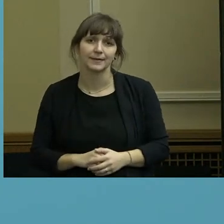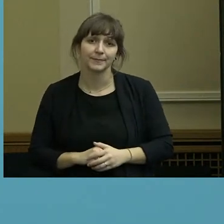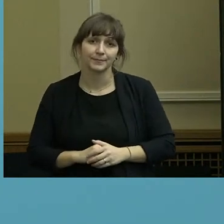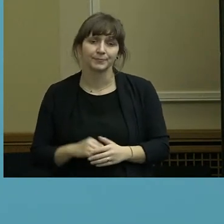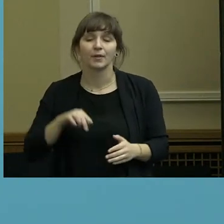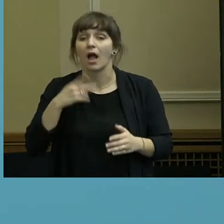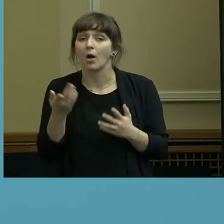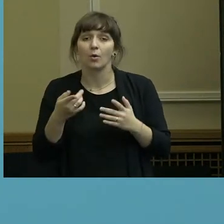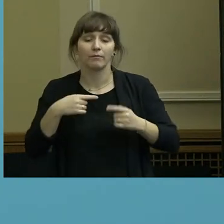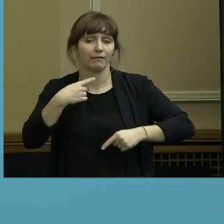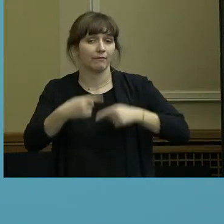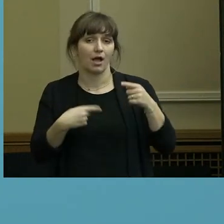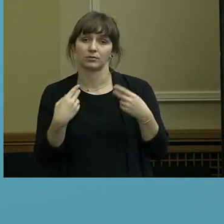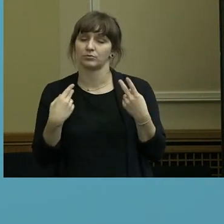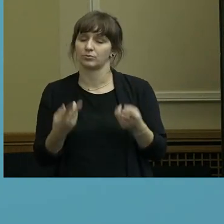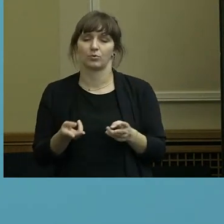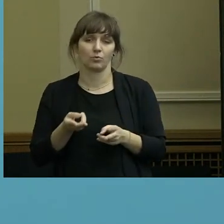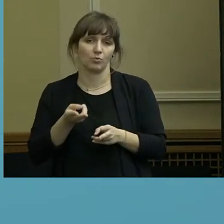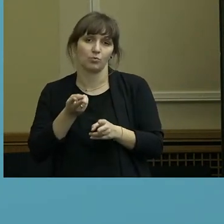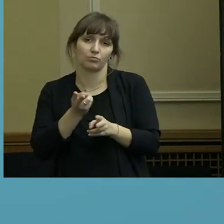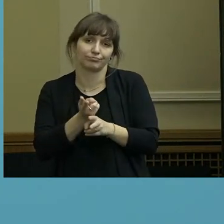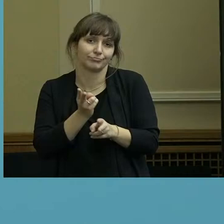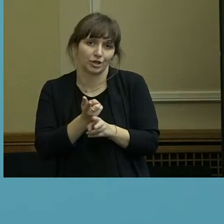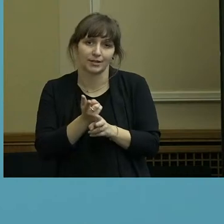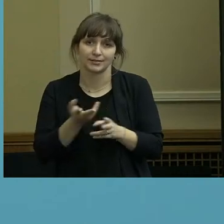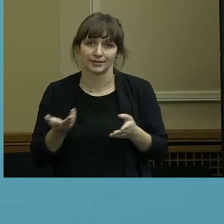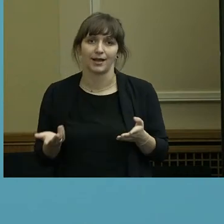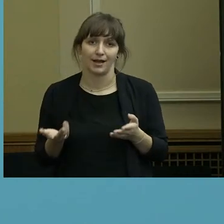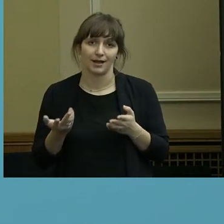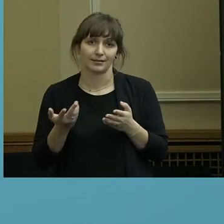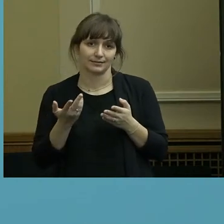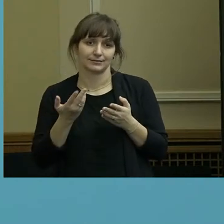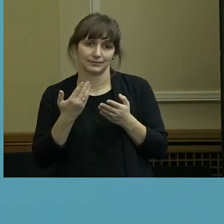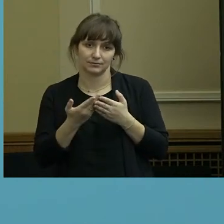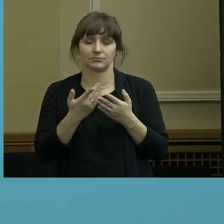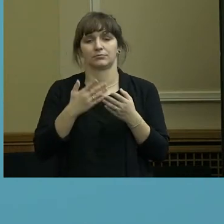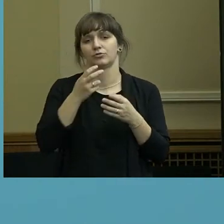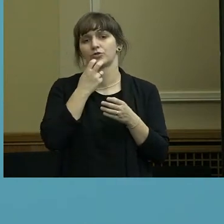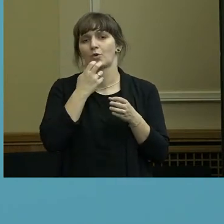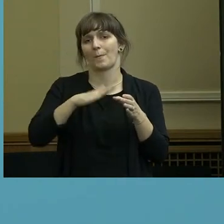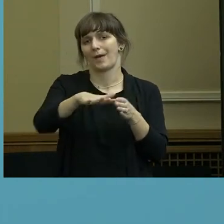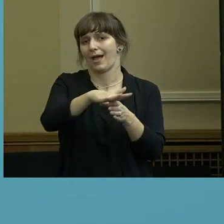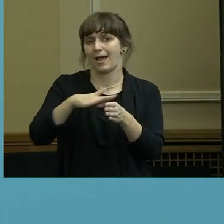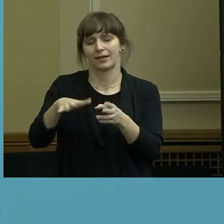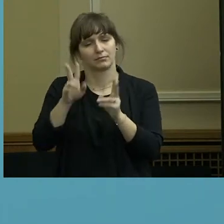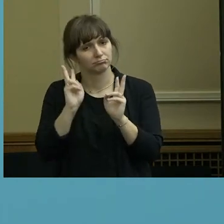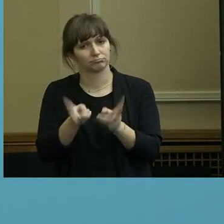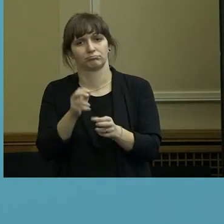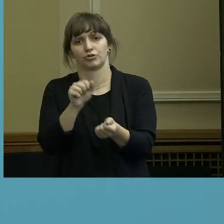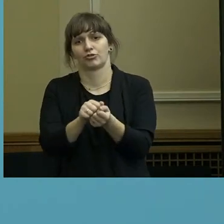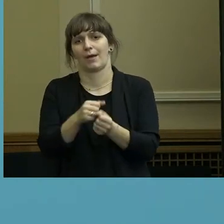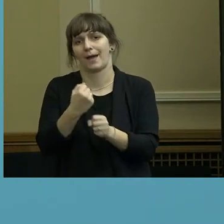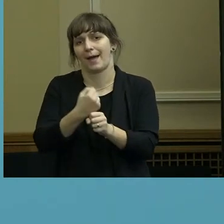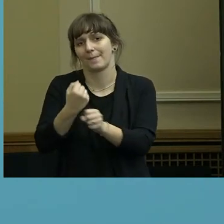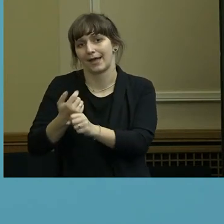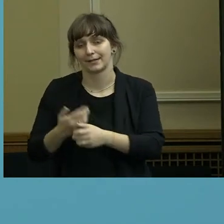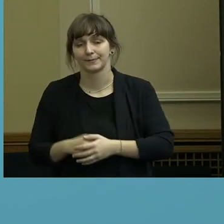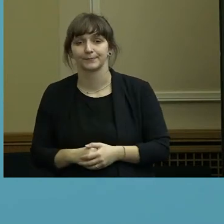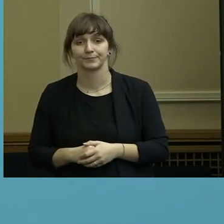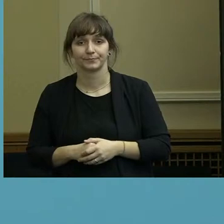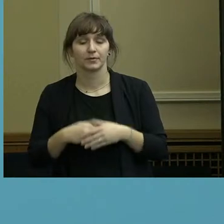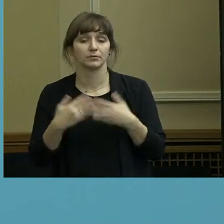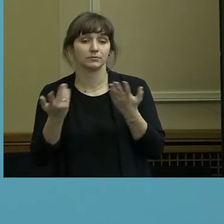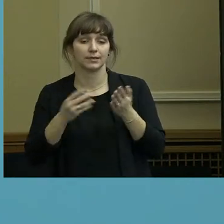gängiges Verfahren ist bei dem, mit dem in dieser Branche gearbeitet wird. Und wenn es so wäre, dass es eben nicht eine vertragliche